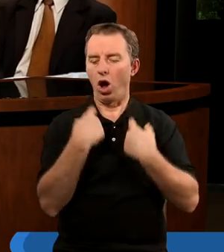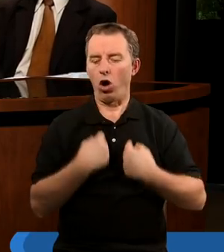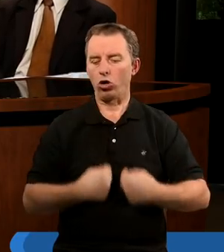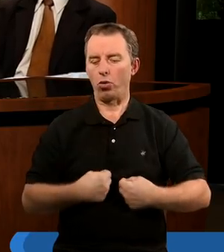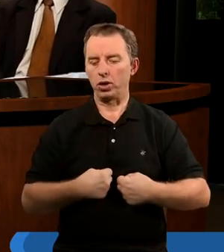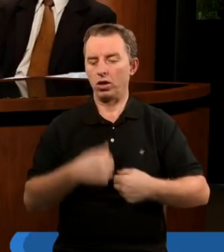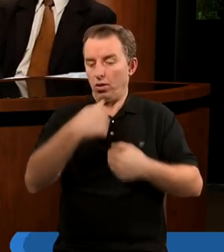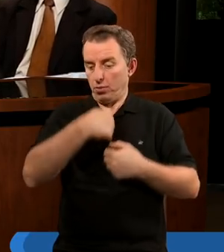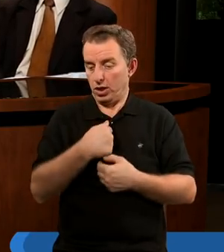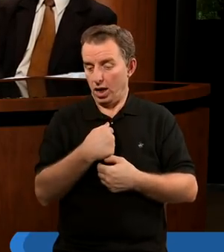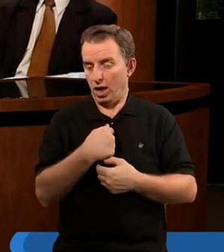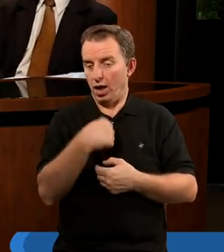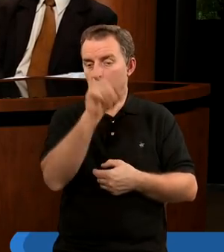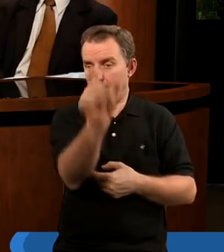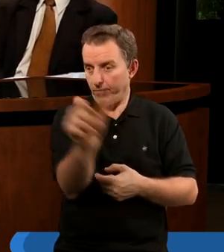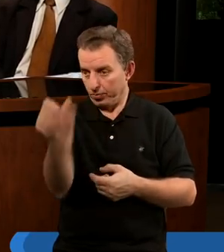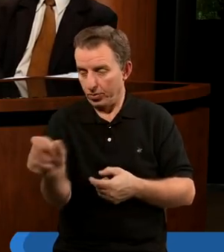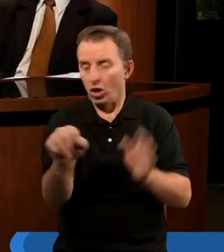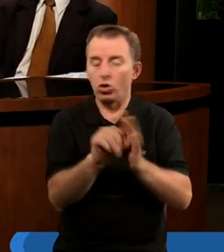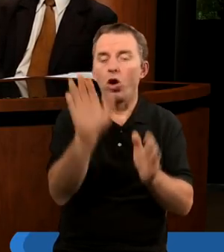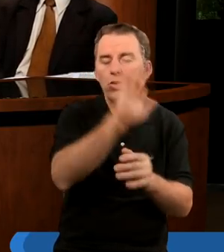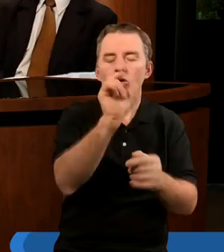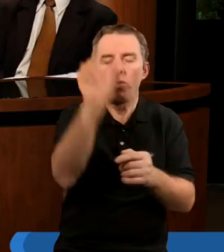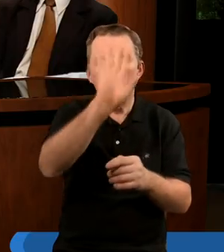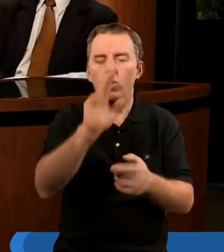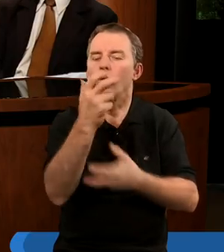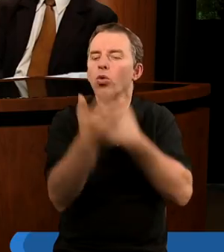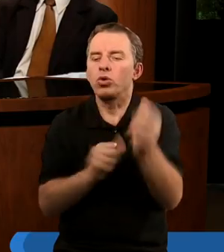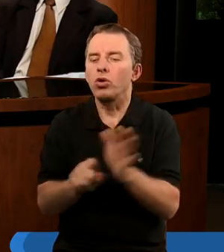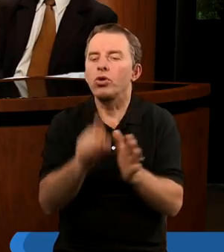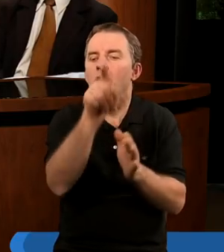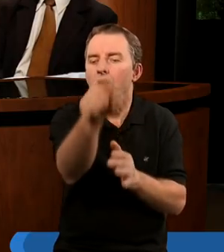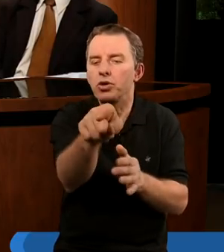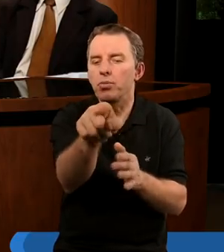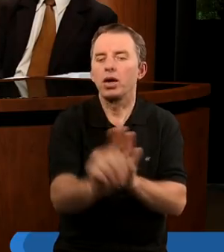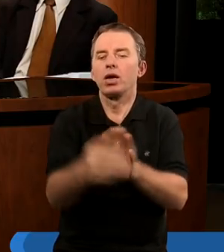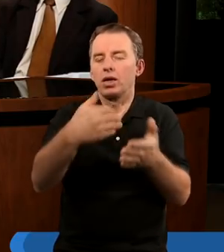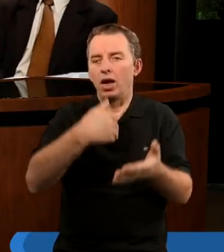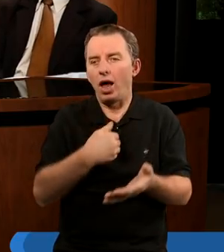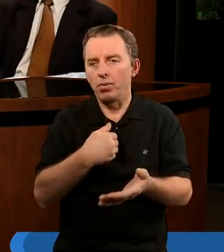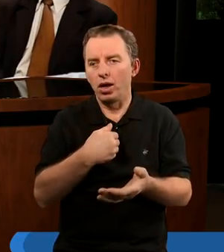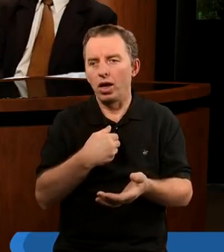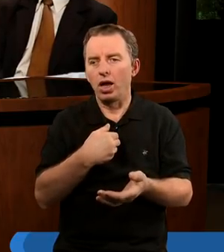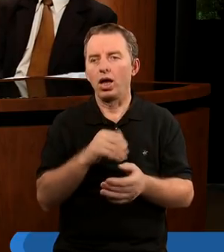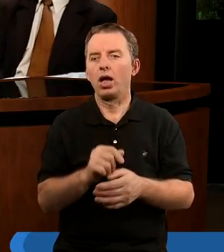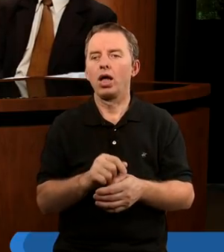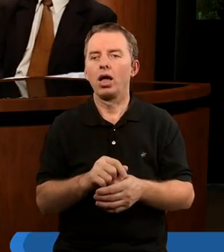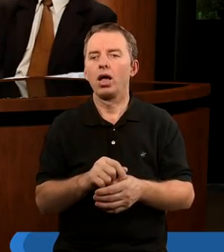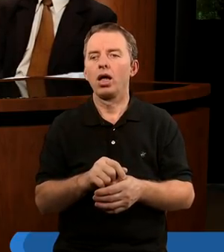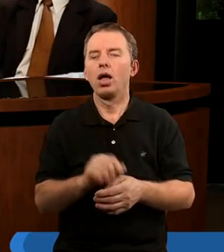Boga, spowodowany poznaniem Boga i tego, co Bóg uczynił w naszym życiu. W opisach